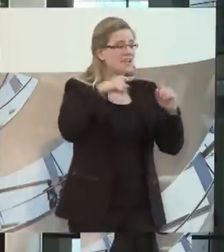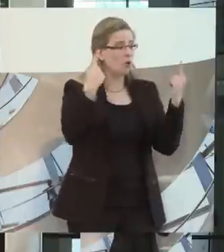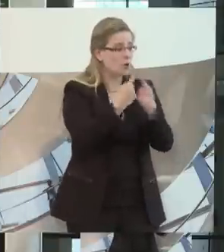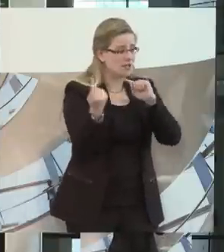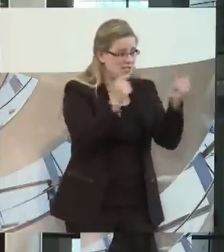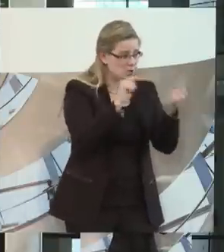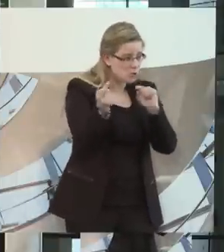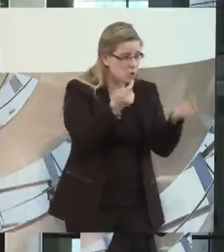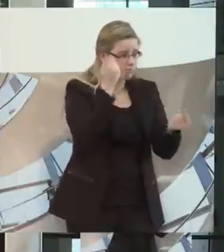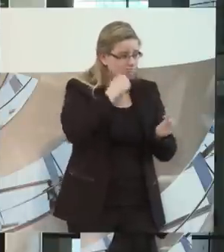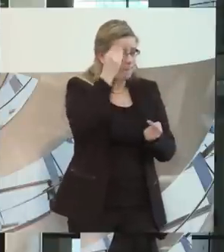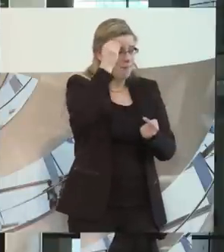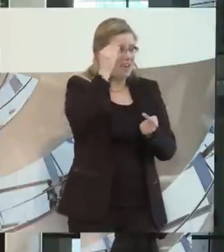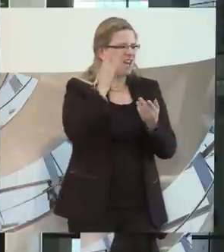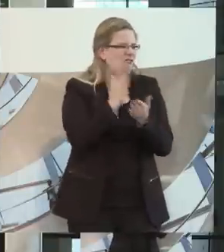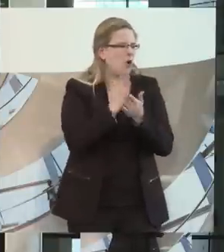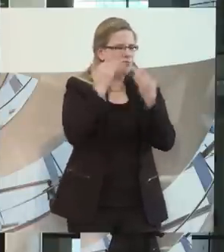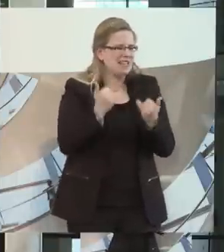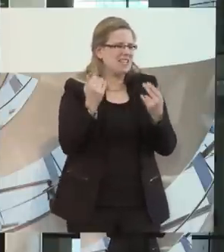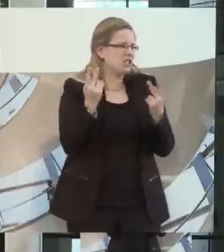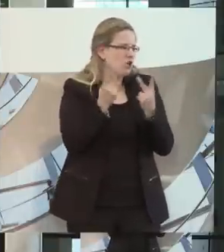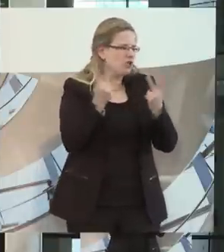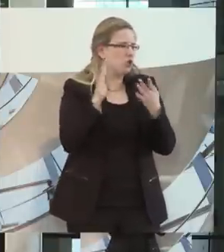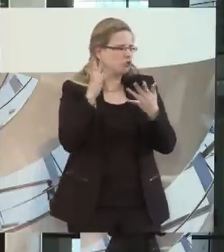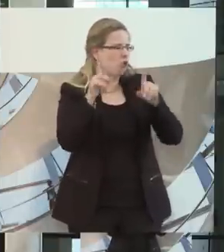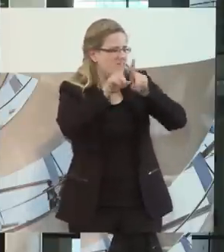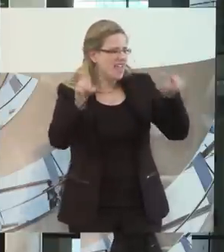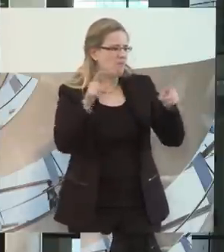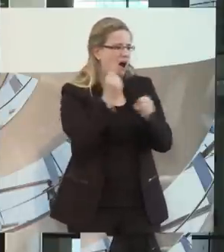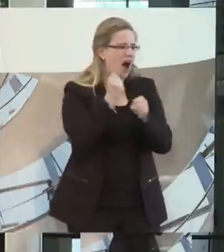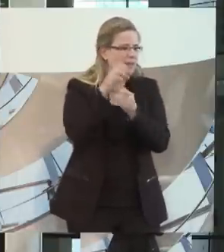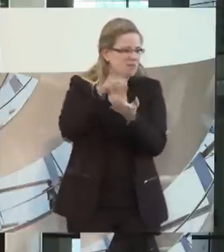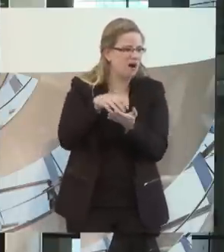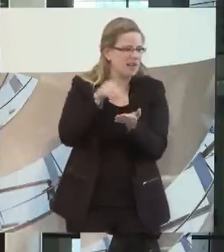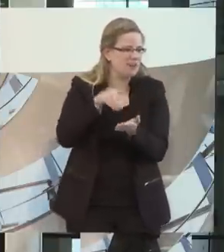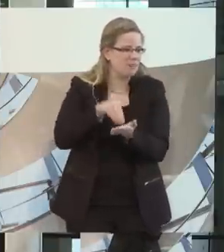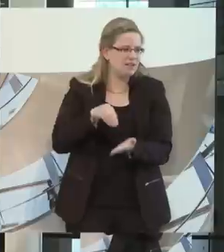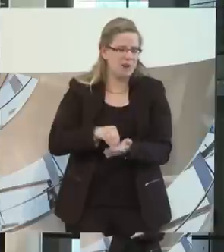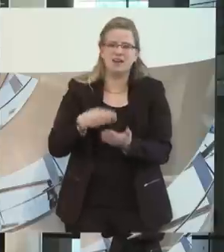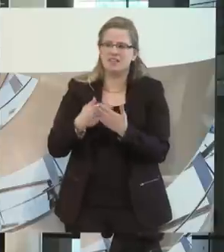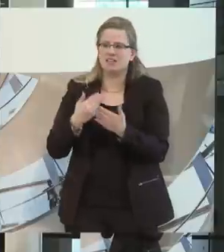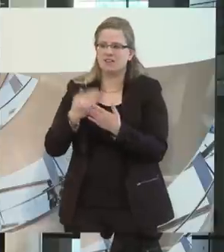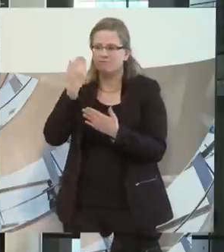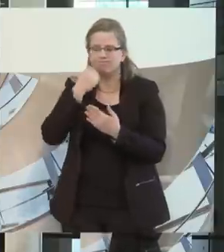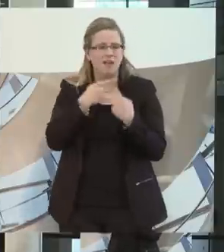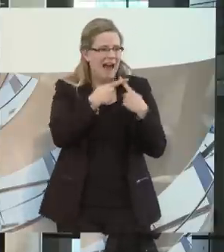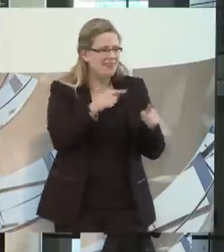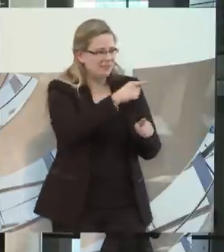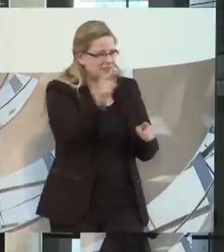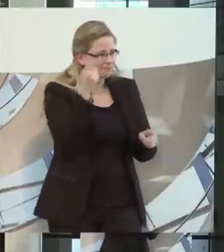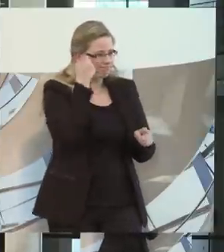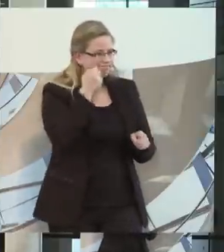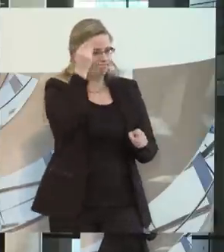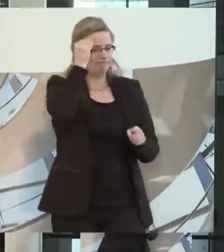Uns geht ja ohnehin schon viel um Arbeitsmarkt. Deswegen können wir da auch noch mal verschiedene Aspekte aufgreifen. Bitteschön. Dankeschön. Werner Neugefeld,